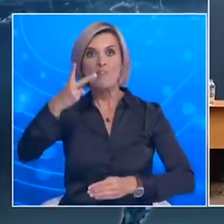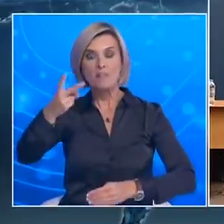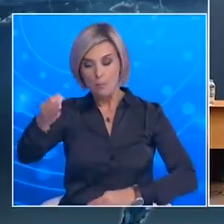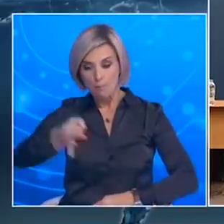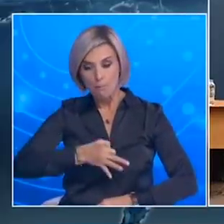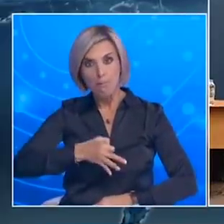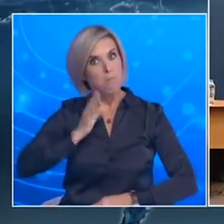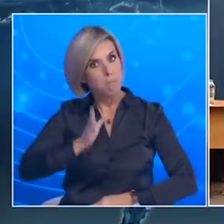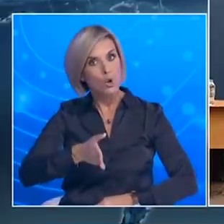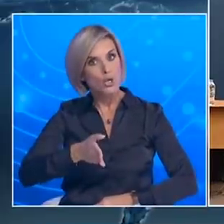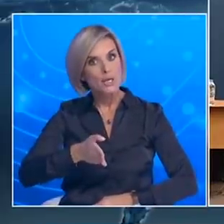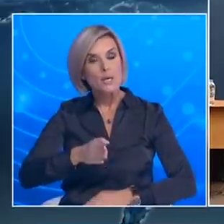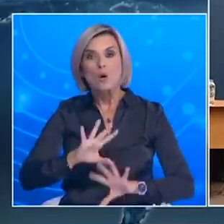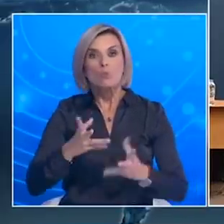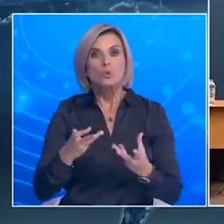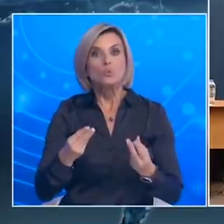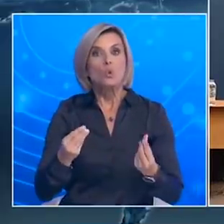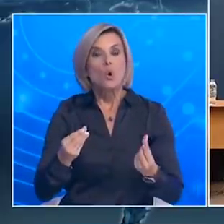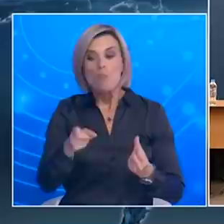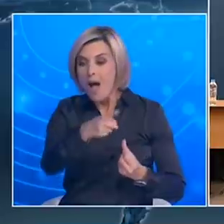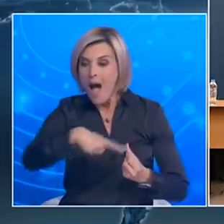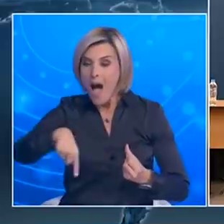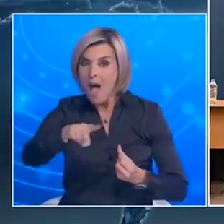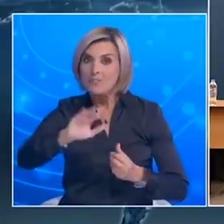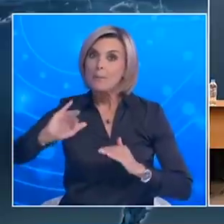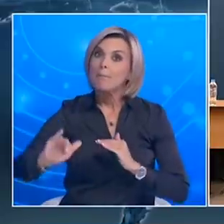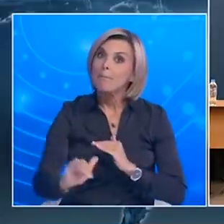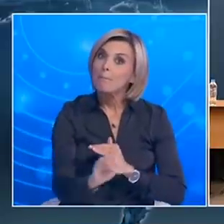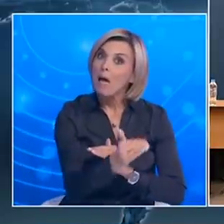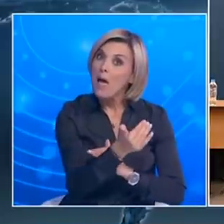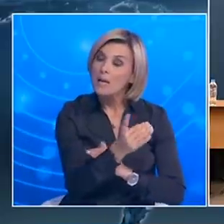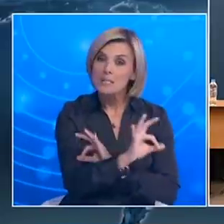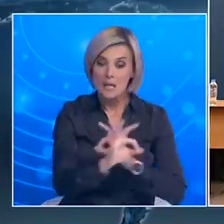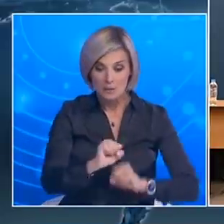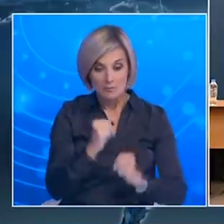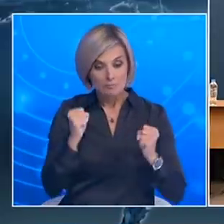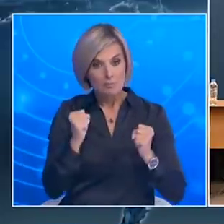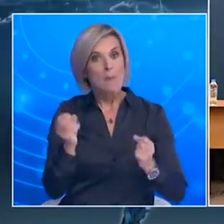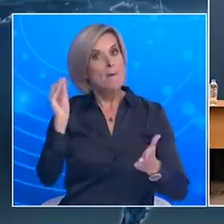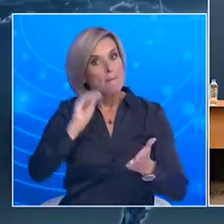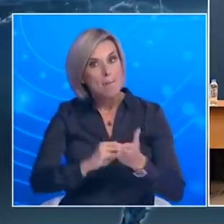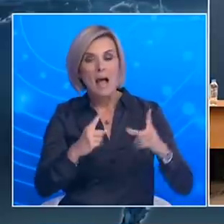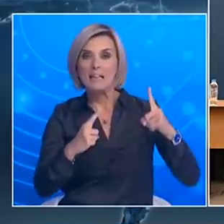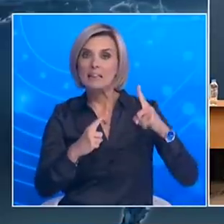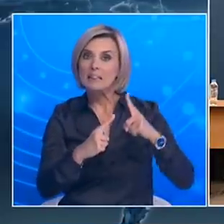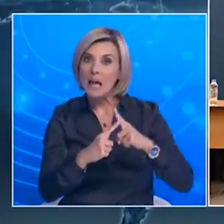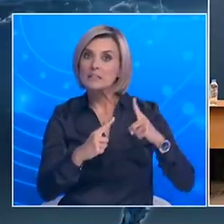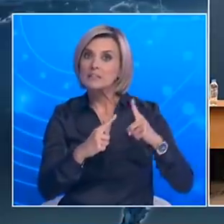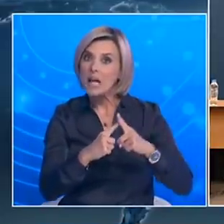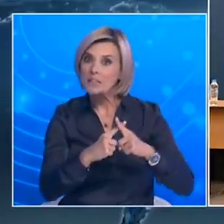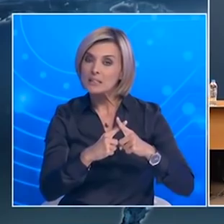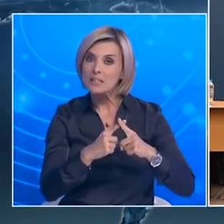ασυμπτοματικός αυτοί οι άνθρωποι πρέπει να προσέχουν περισσότερο να κάνουν το τέστη μετά τις διακοπές τους και να μπαίνουν σε απομόνωση